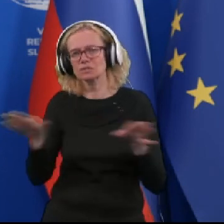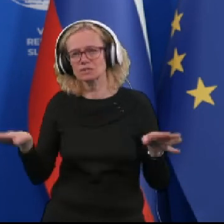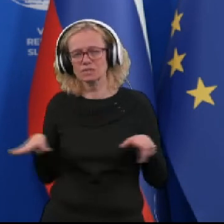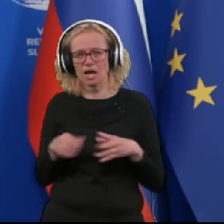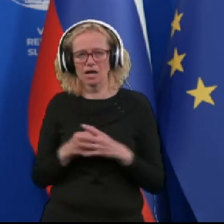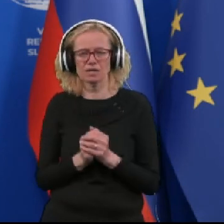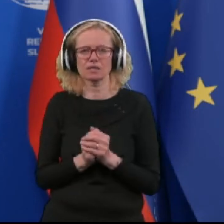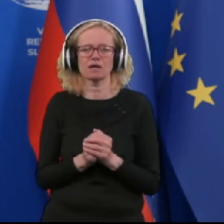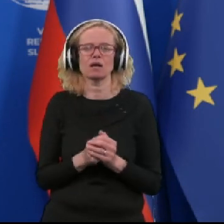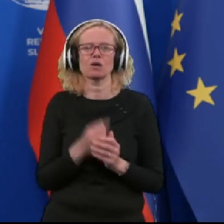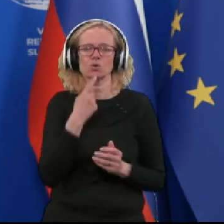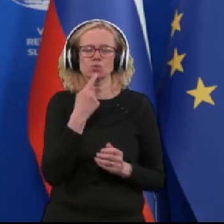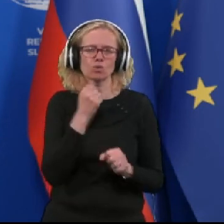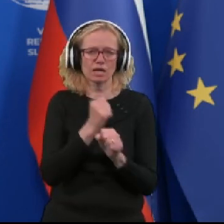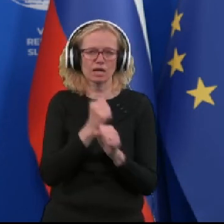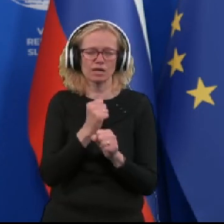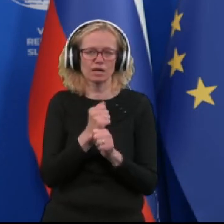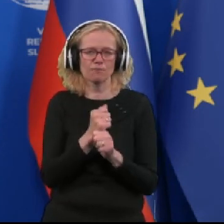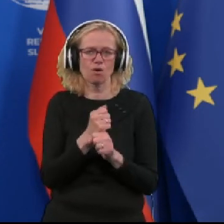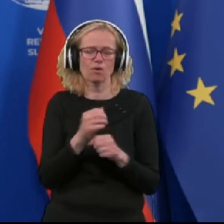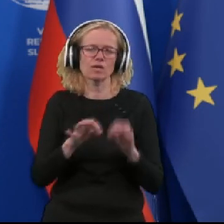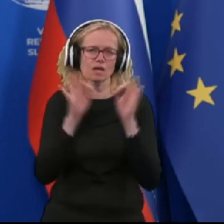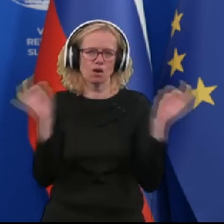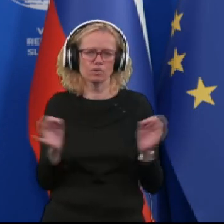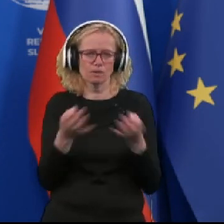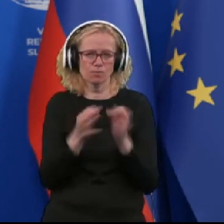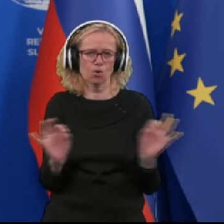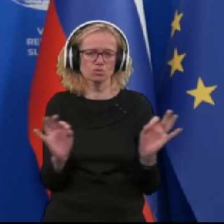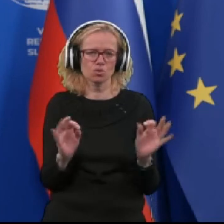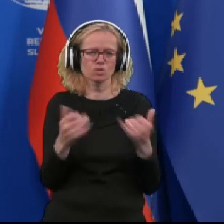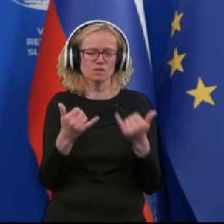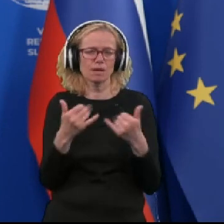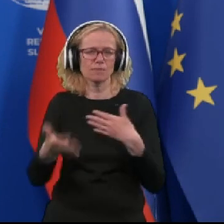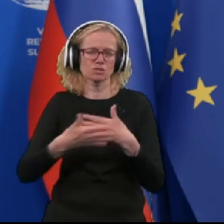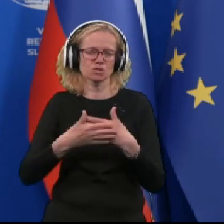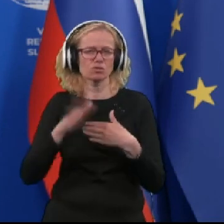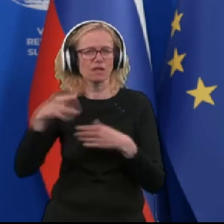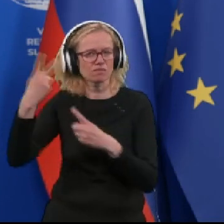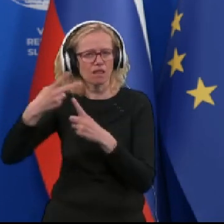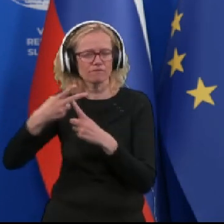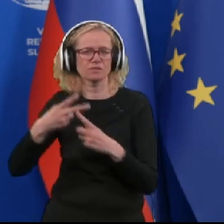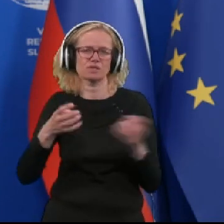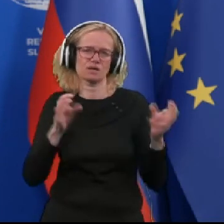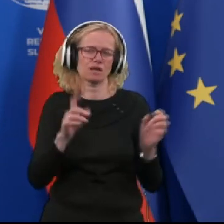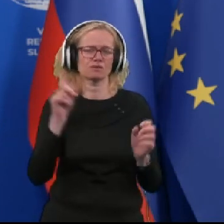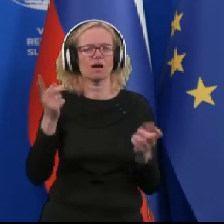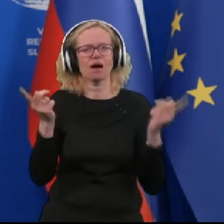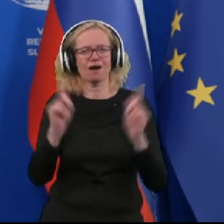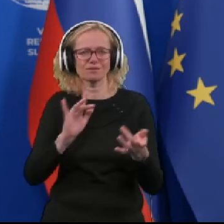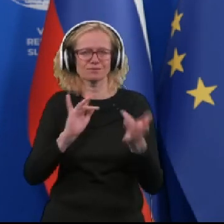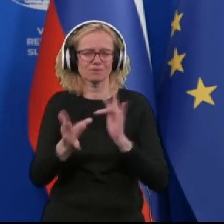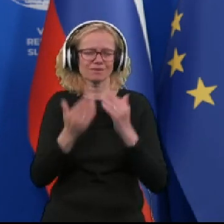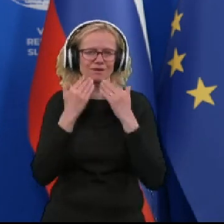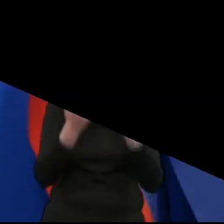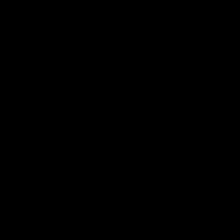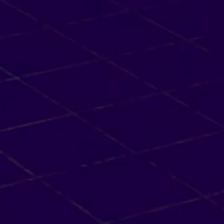sokreiramo javni prostor, ki je v tem času presotem predvsem na televiziji, radi in na spletu. Hvala